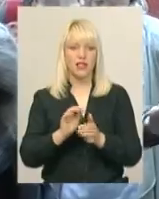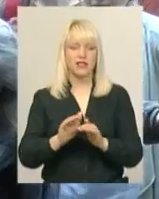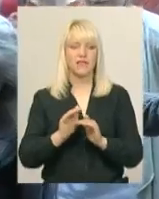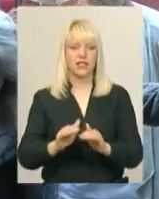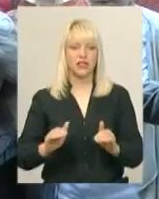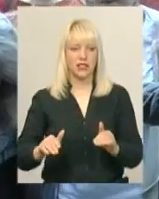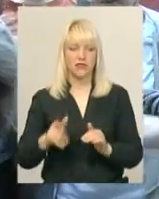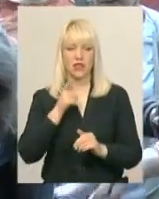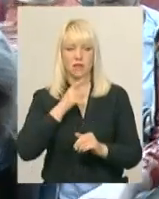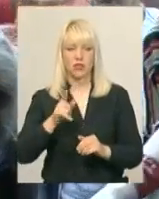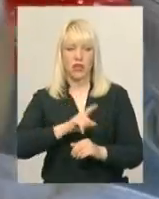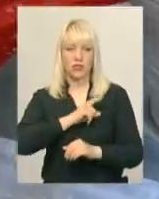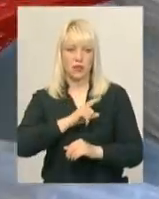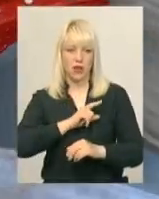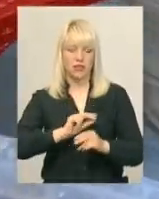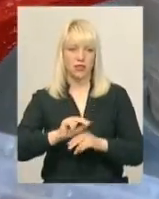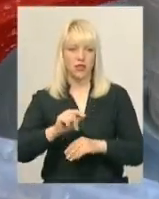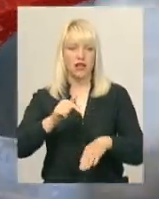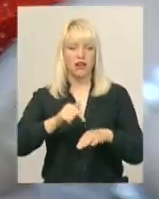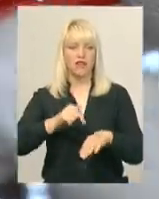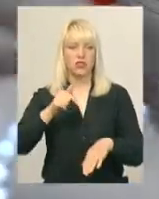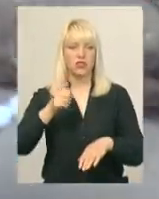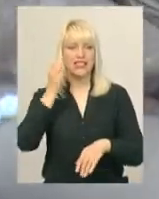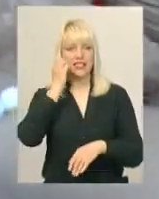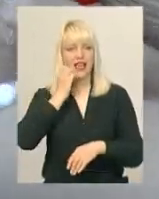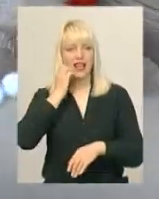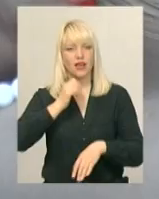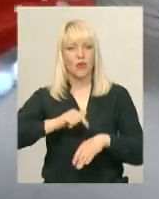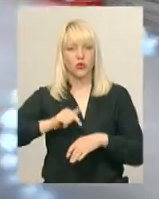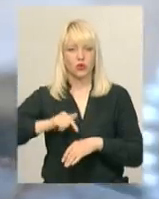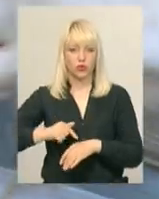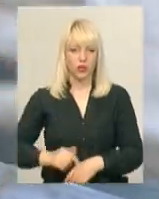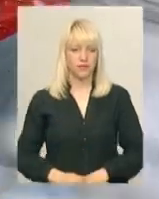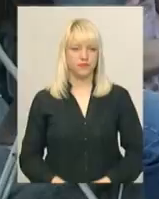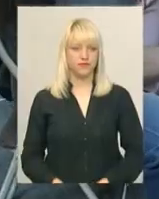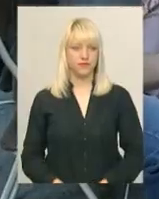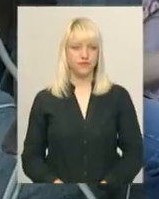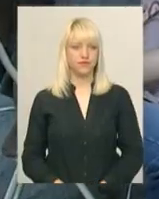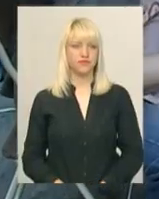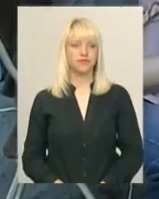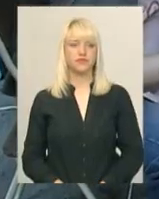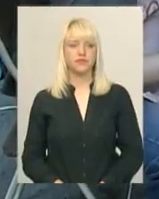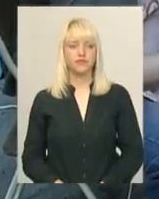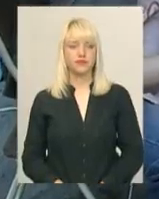майстер-класу пригадала старі відчуття. Все, я молодець. Подивися.